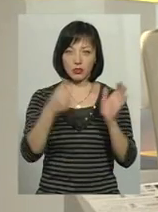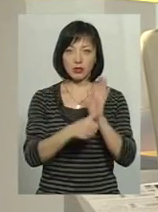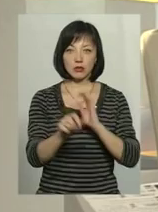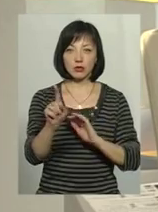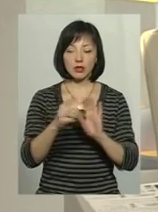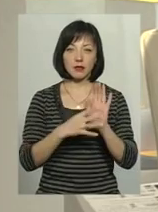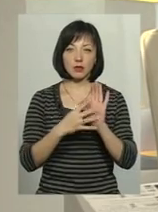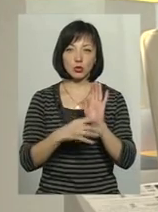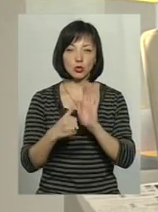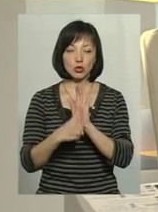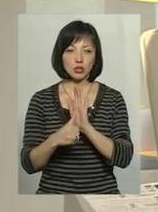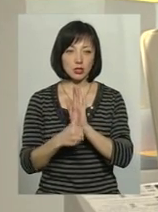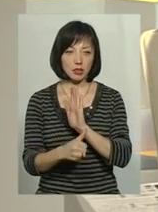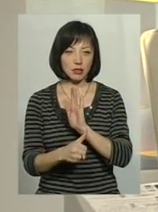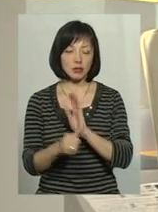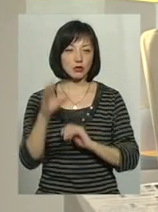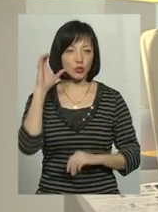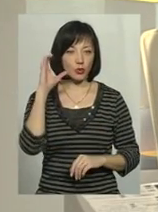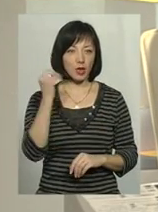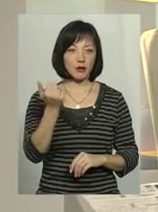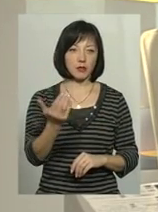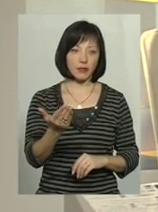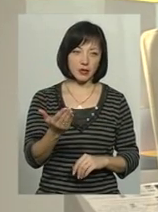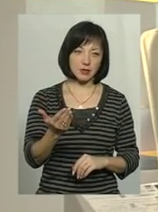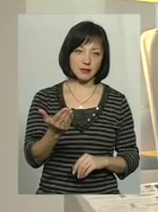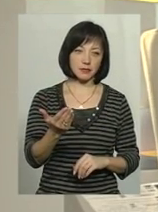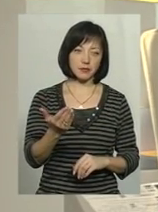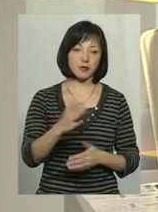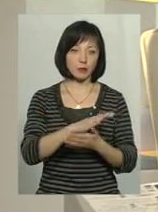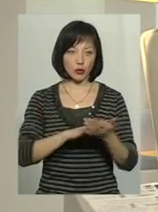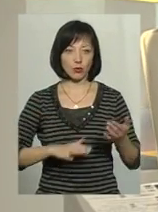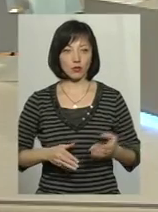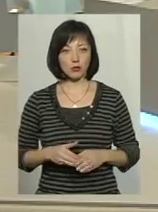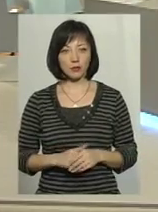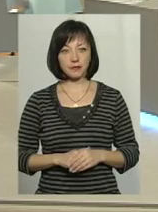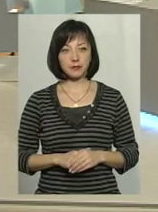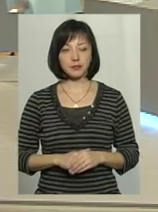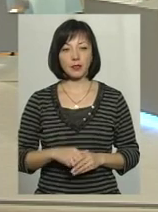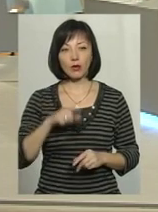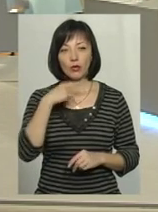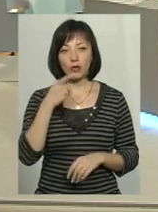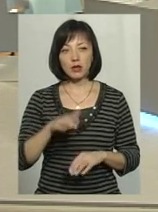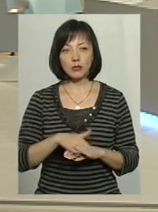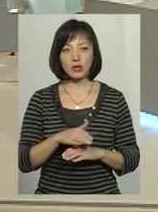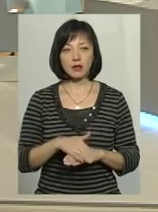90 60. Слухаємо дозвонювача, далі продовжуємо. Говоріть, будь ласка.